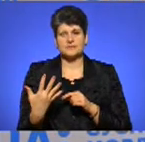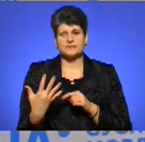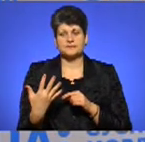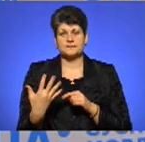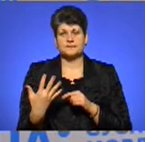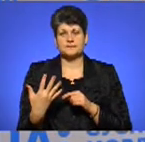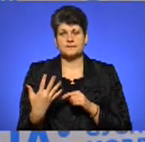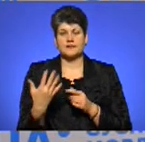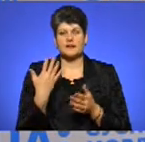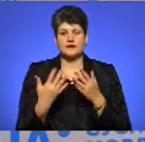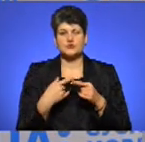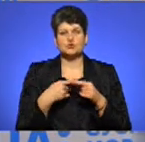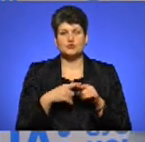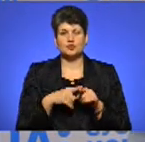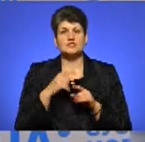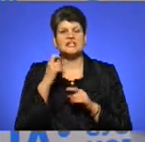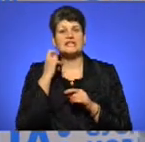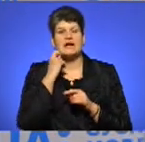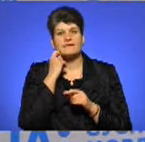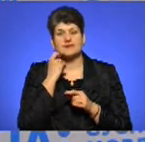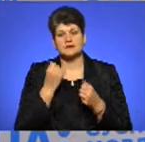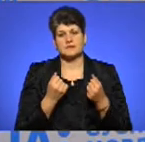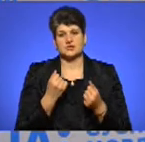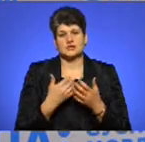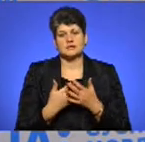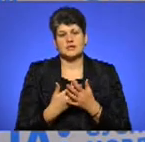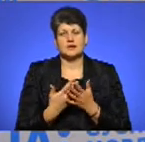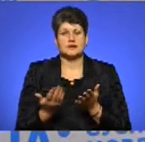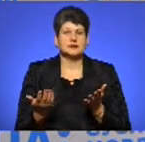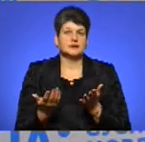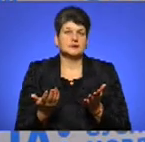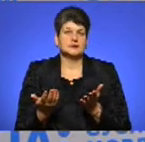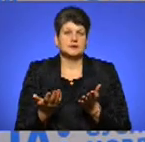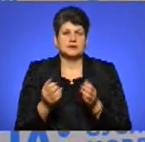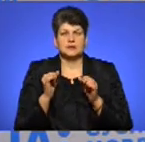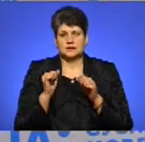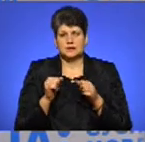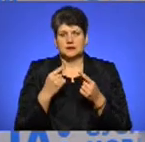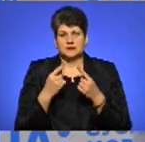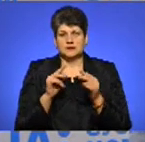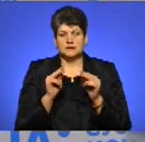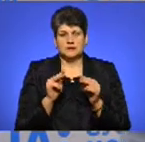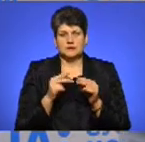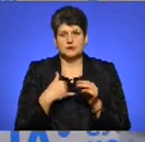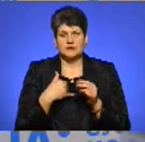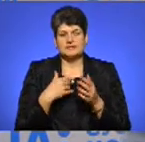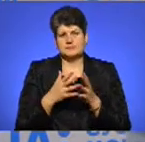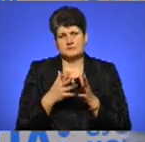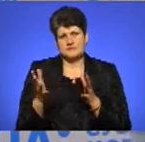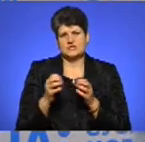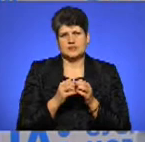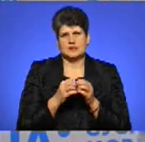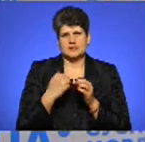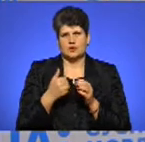І якщо помножити на вік автомобіля, для прикладу, там нехай, будемо відвертимі, у нас автомобілі більше 10 років в